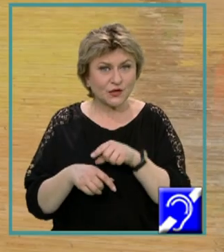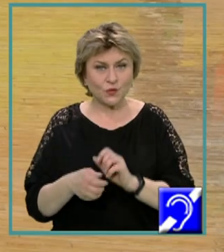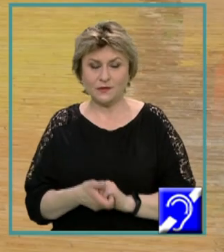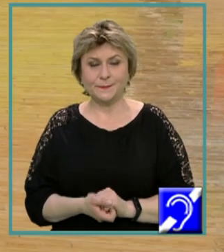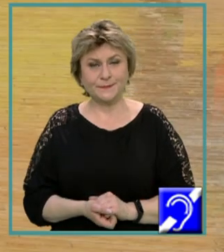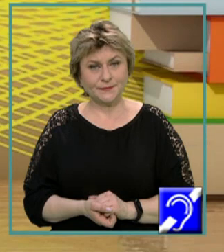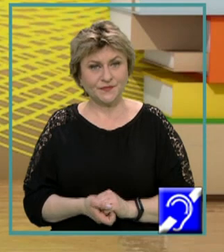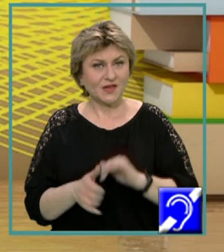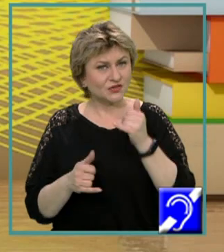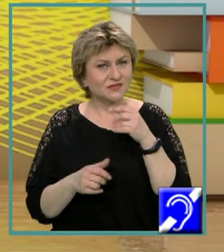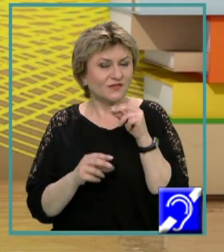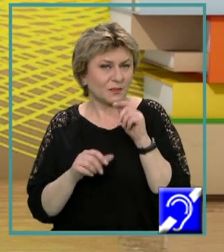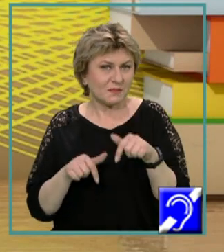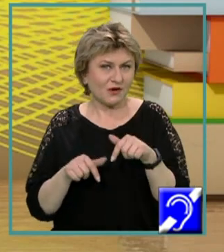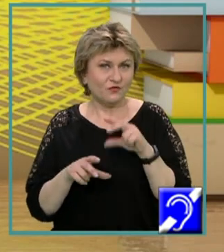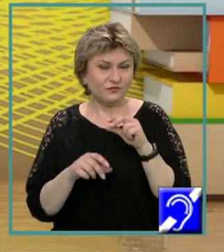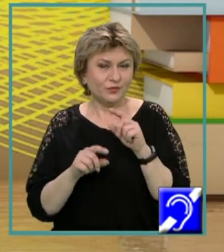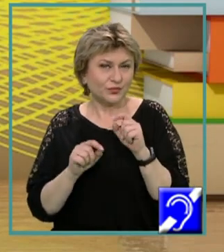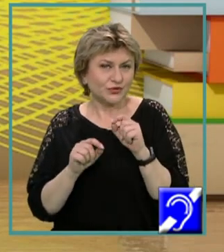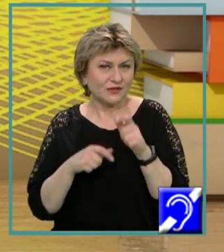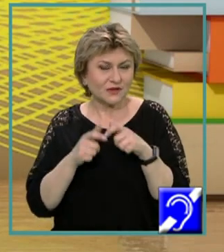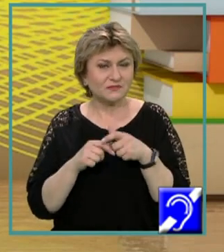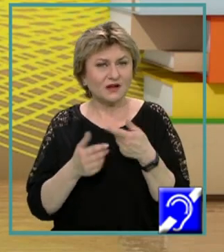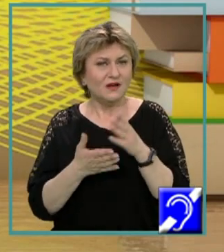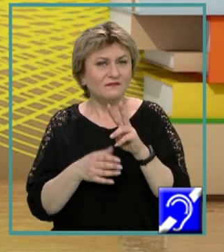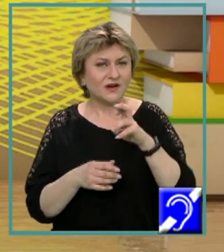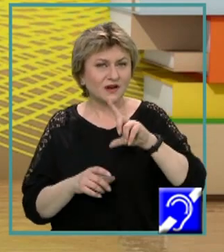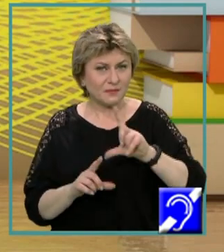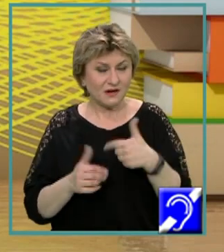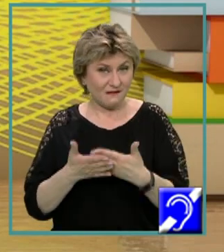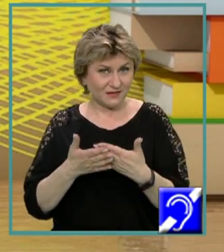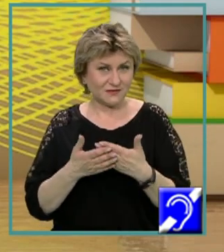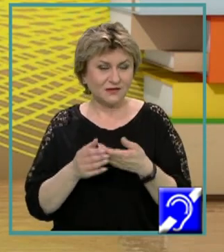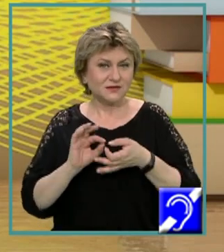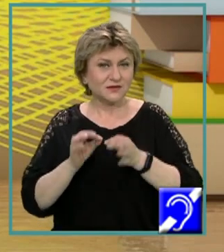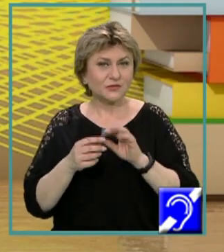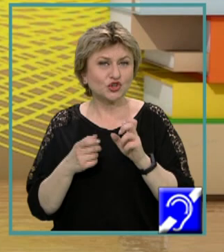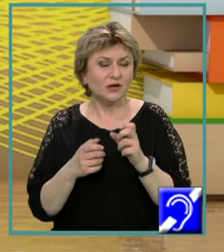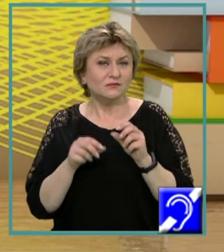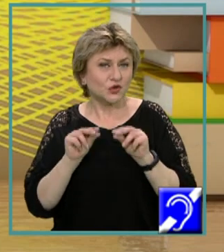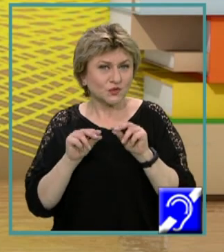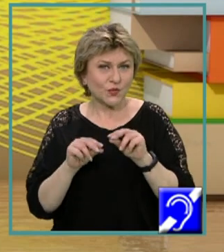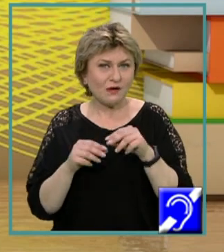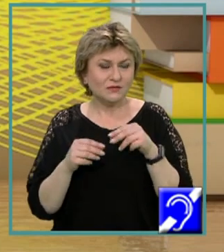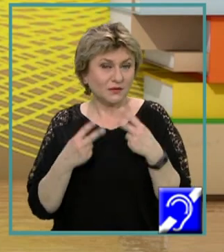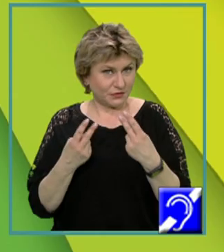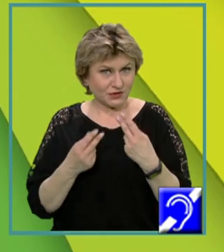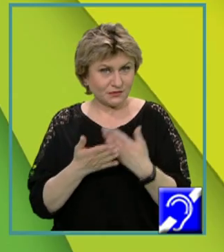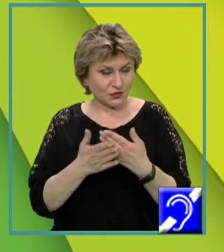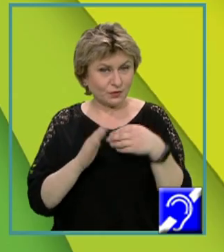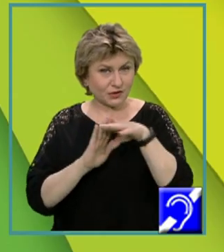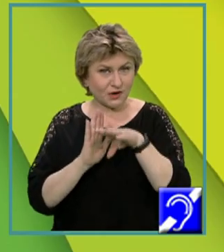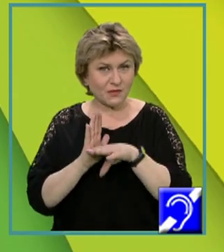Să vorbim puțin despre variabile. O variabilă, noțiune elementară în programare,